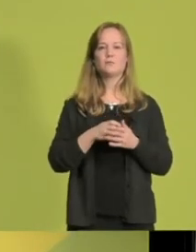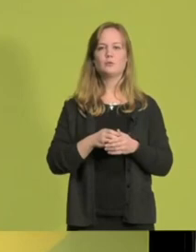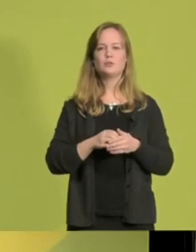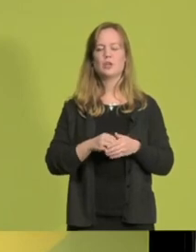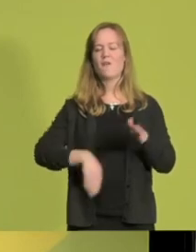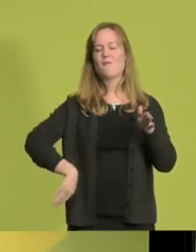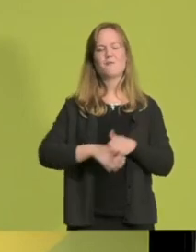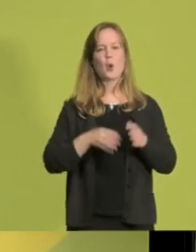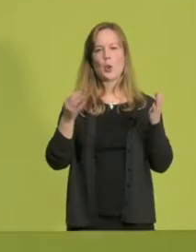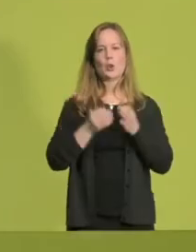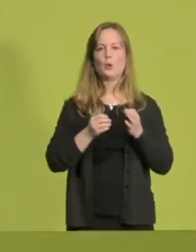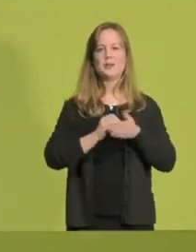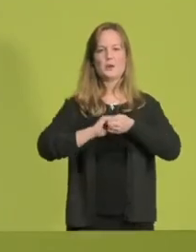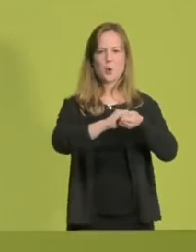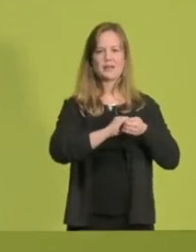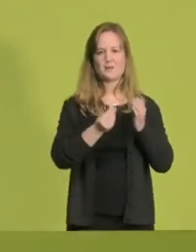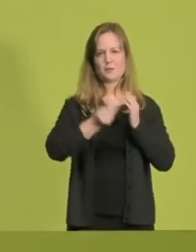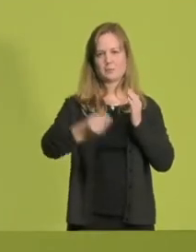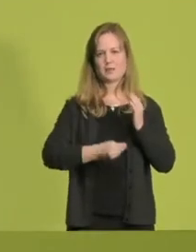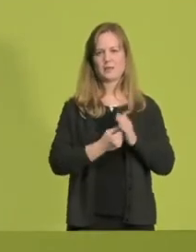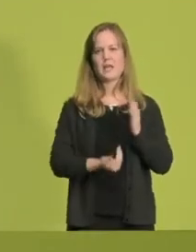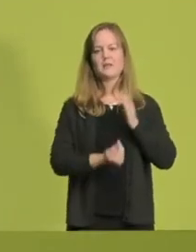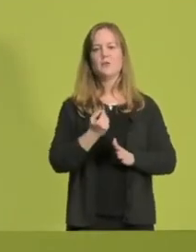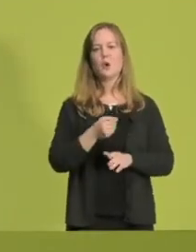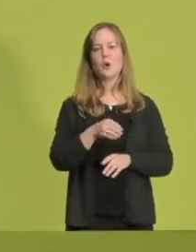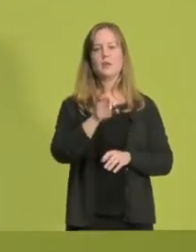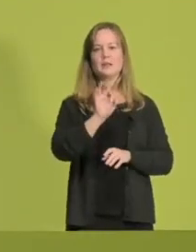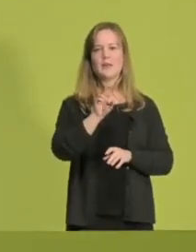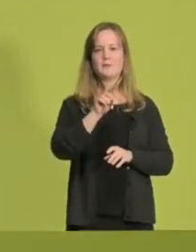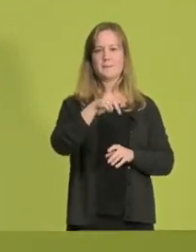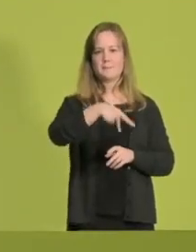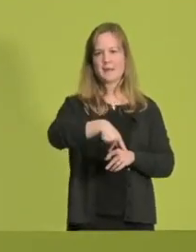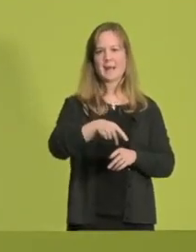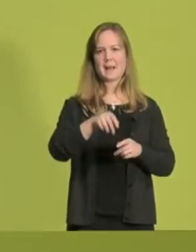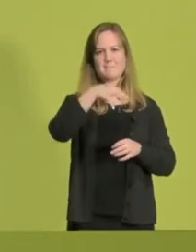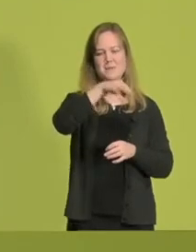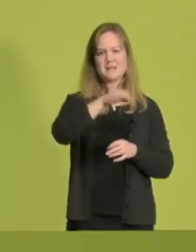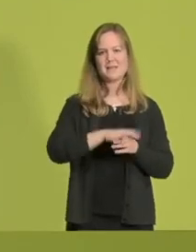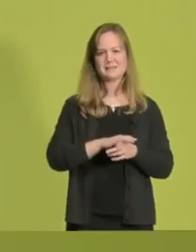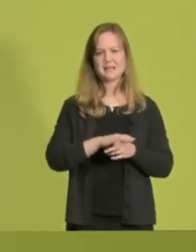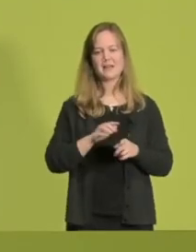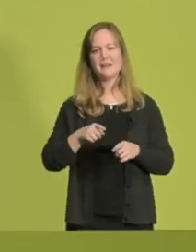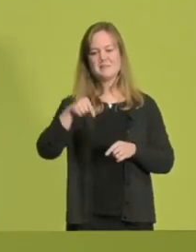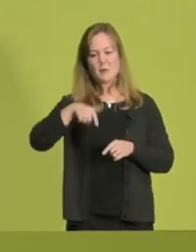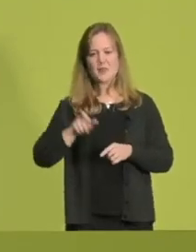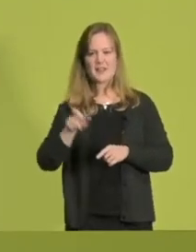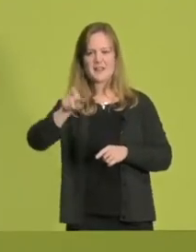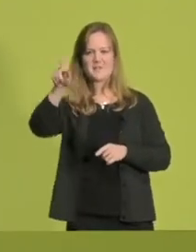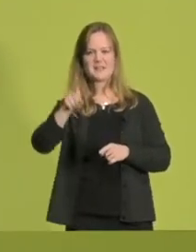Koalitionsvertrag diesem neuen FDP-Minister positiv aus Nordrhein-Westfalen, aus dem größten Bundesland,